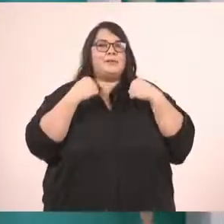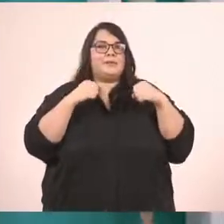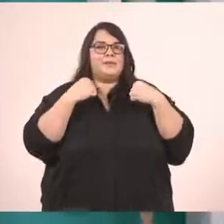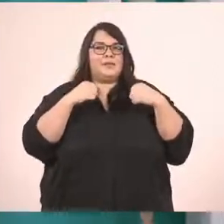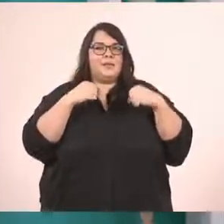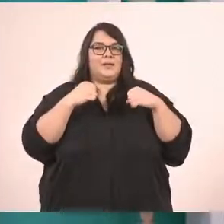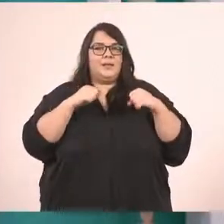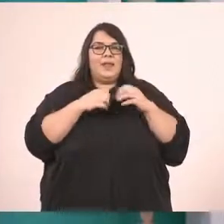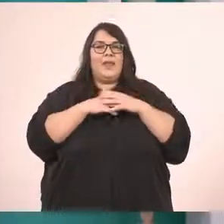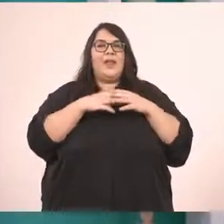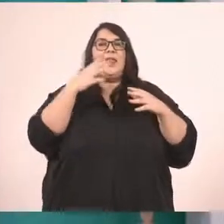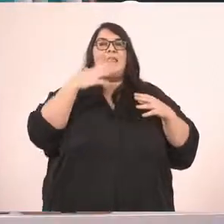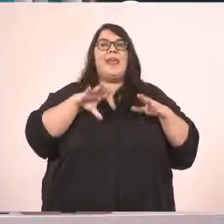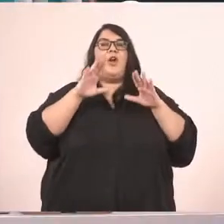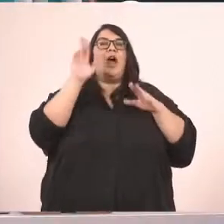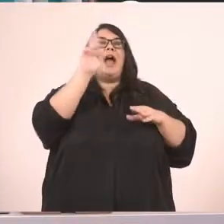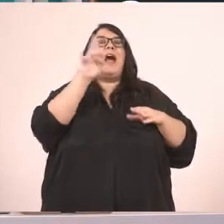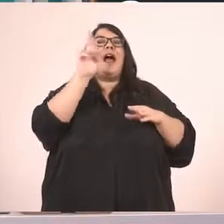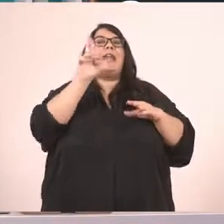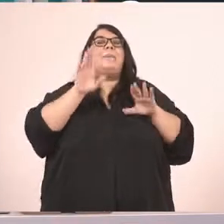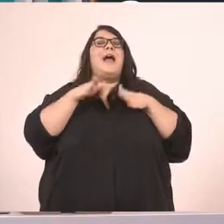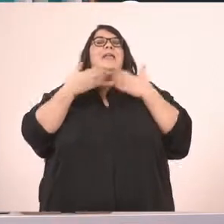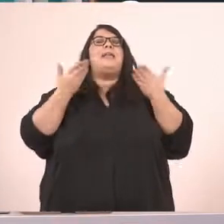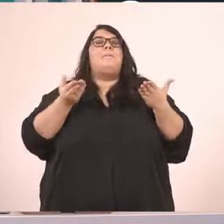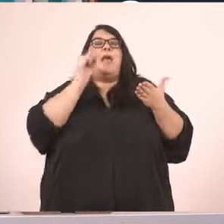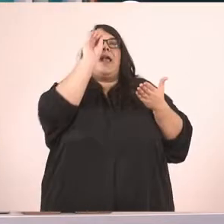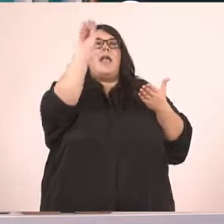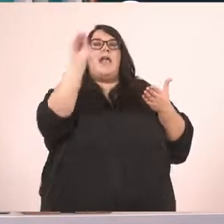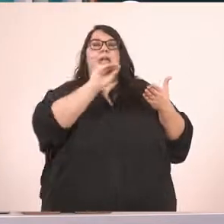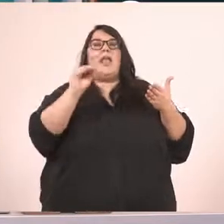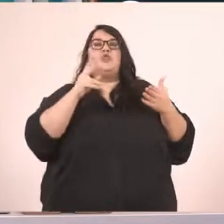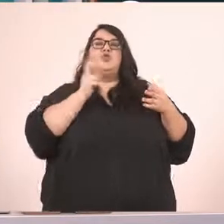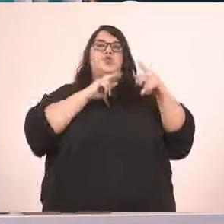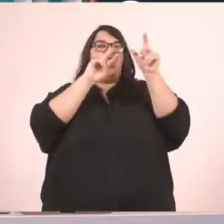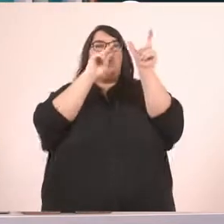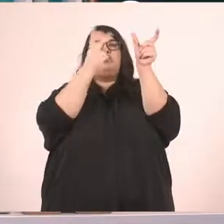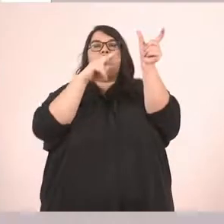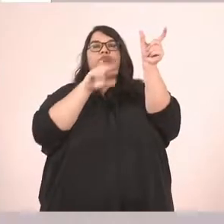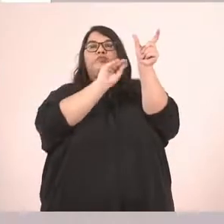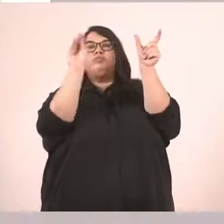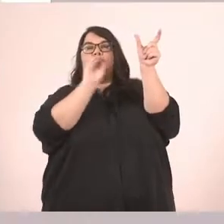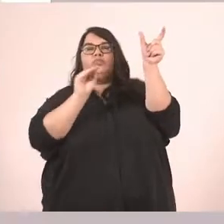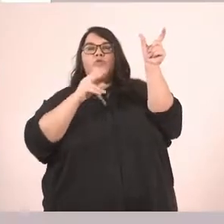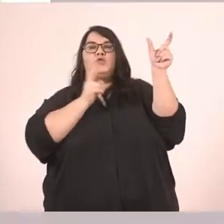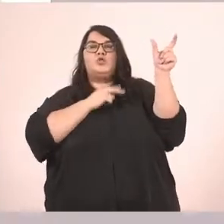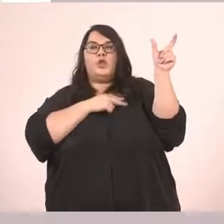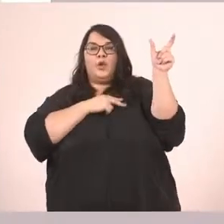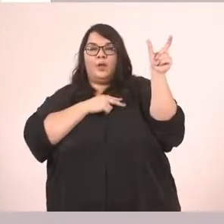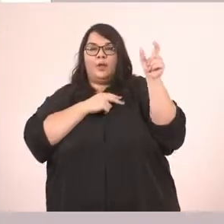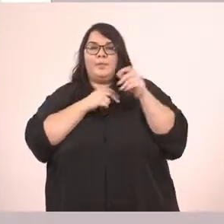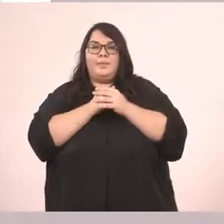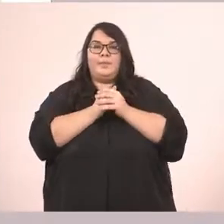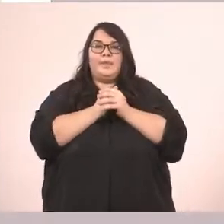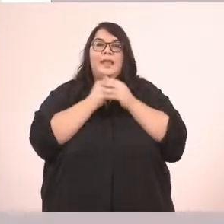το ρήμα είμαι στα κενά των προτάσεων. Στον σωστό τύπο. Πάμε να δούμε εδώ πέρα τι